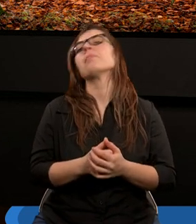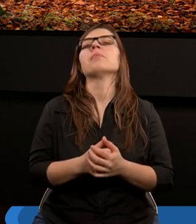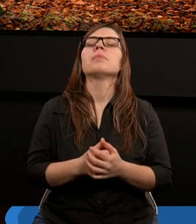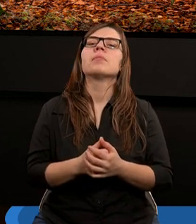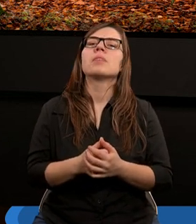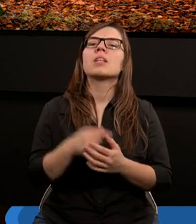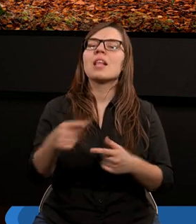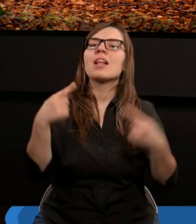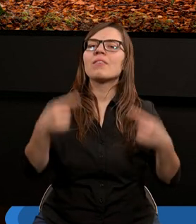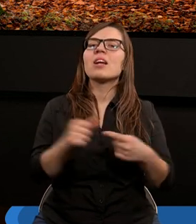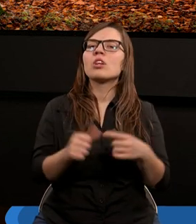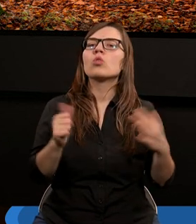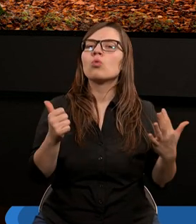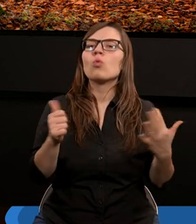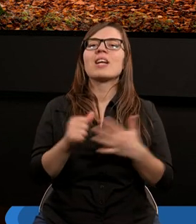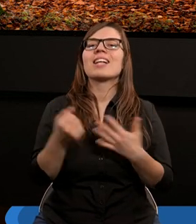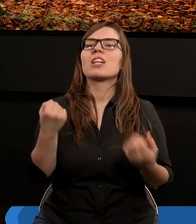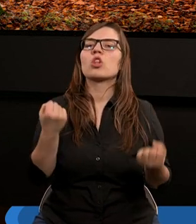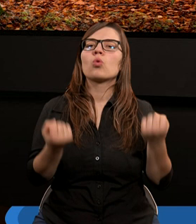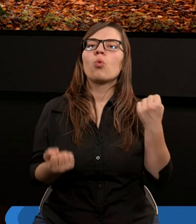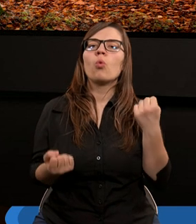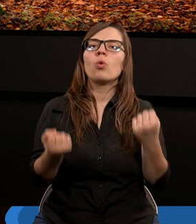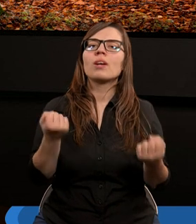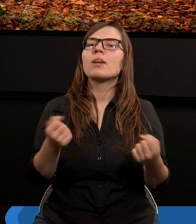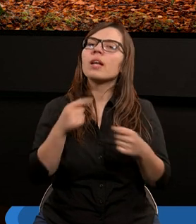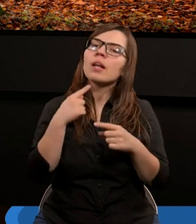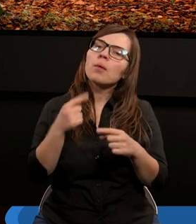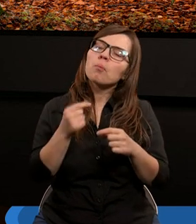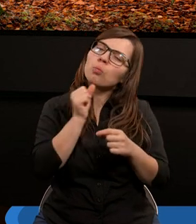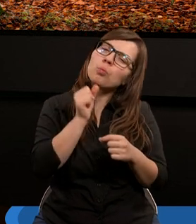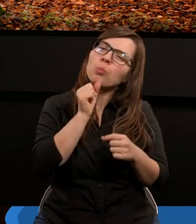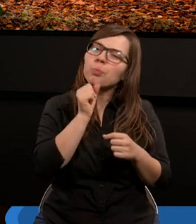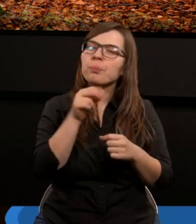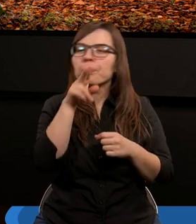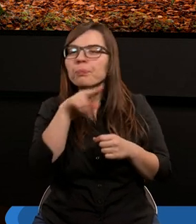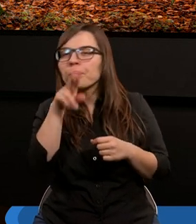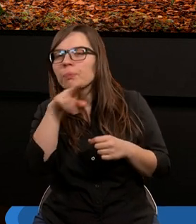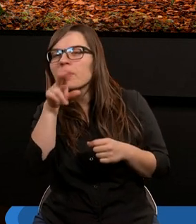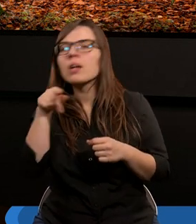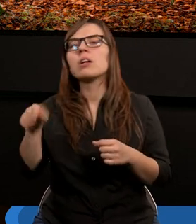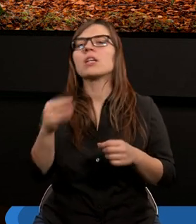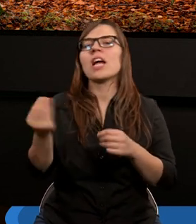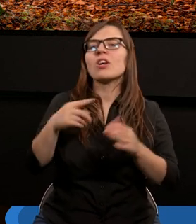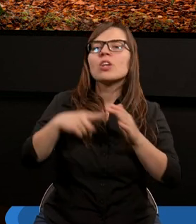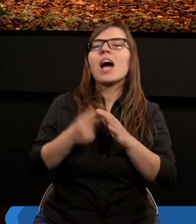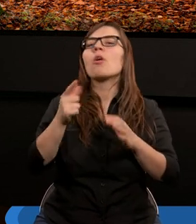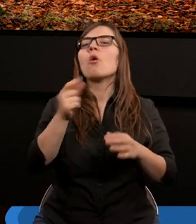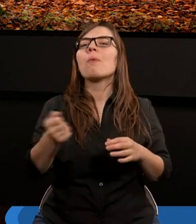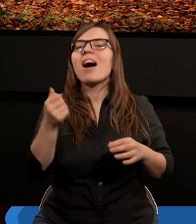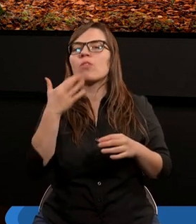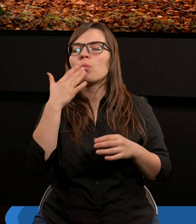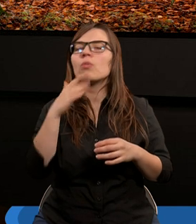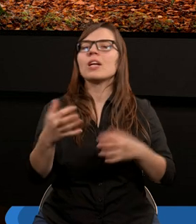Ale ten wiersz szósty jest trudny. Spróbujmy popatrzeć jeszcze raz na to, co Paweł tu mówi.